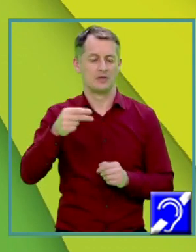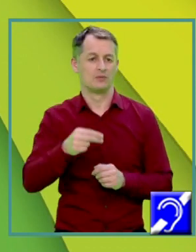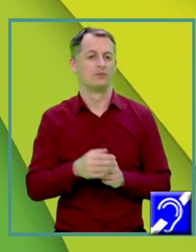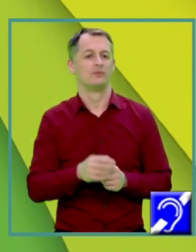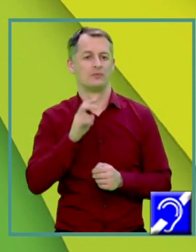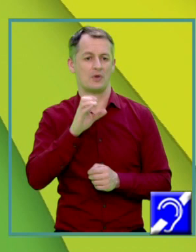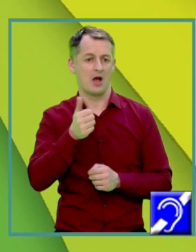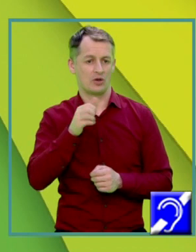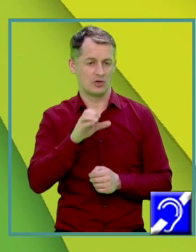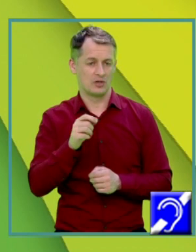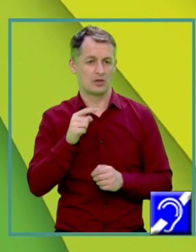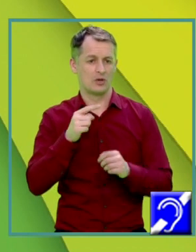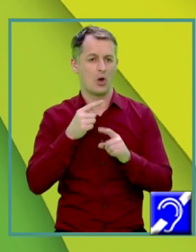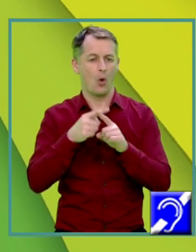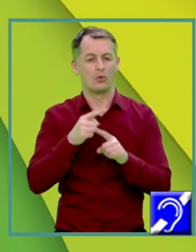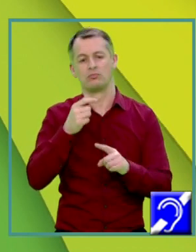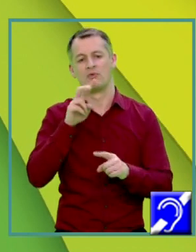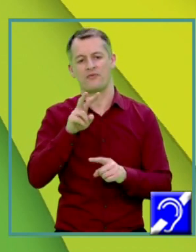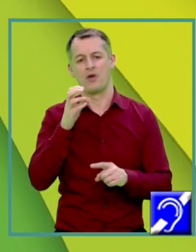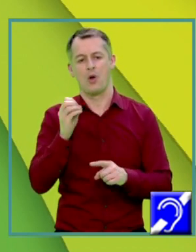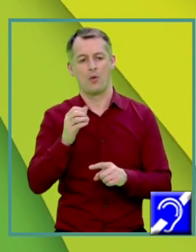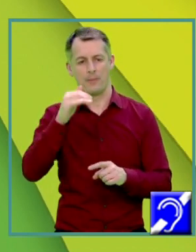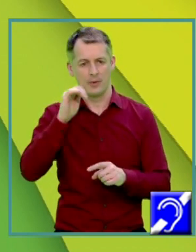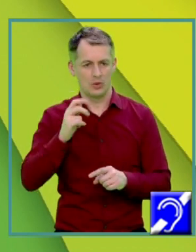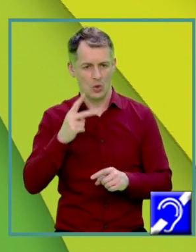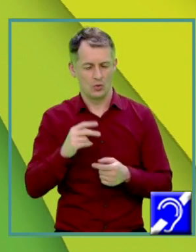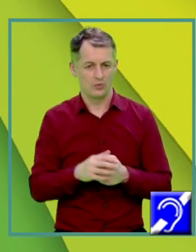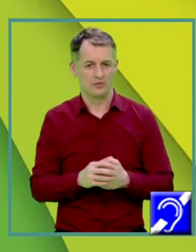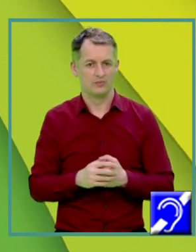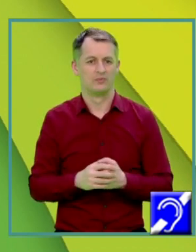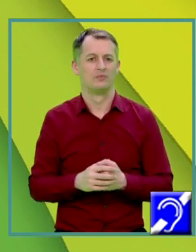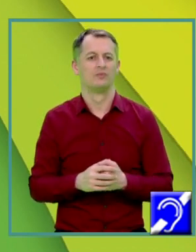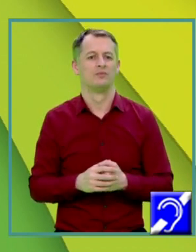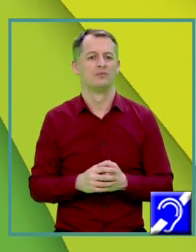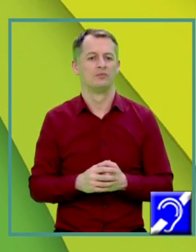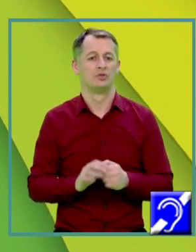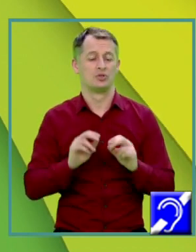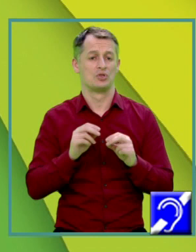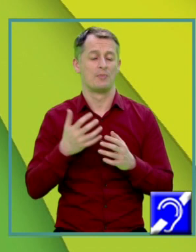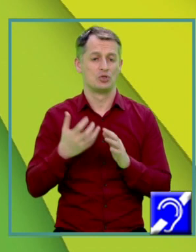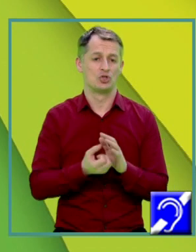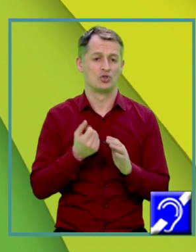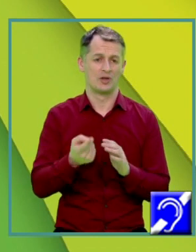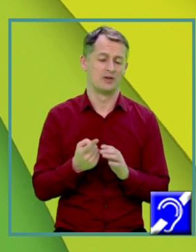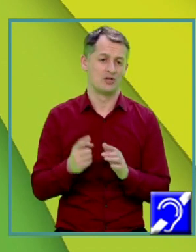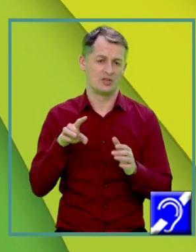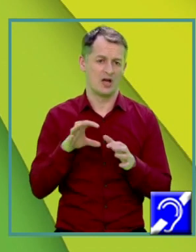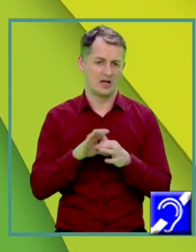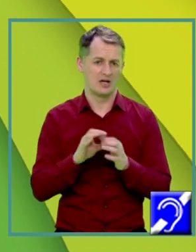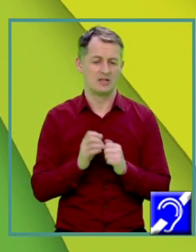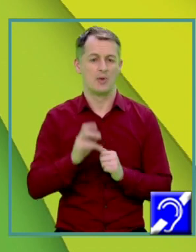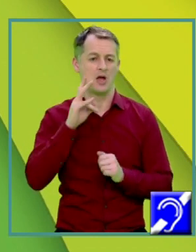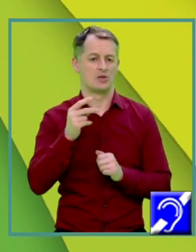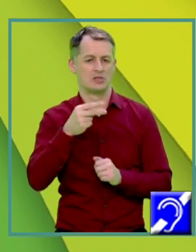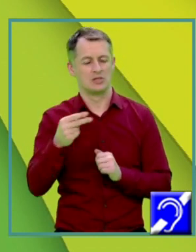Am împărțit relația prin L Și am scos din această relație pe H